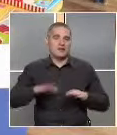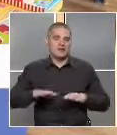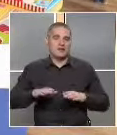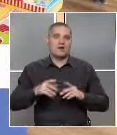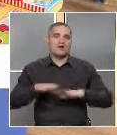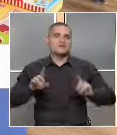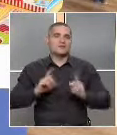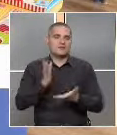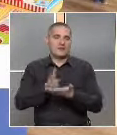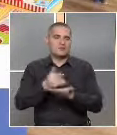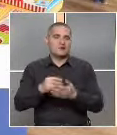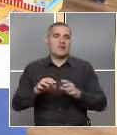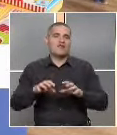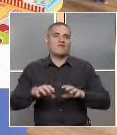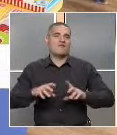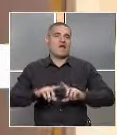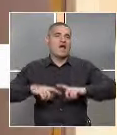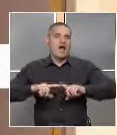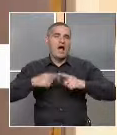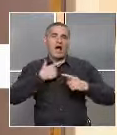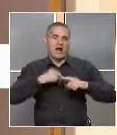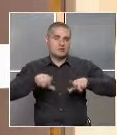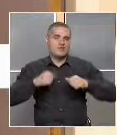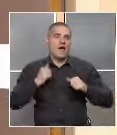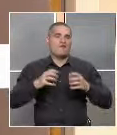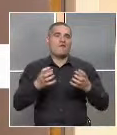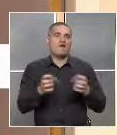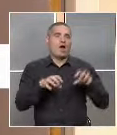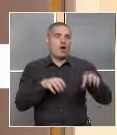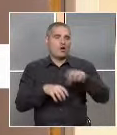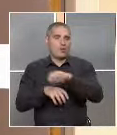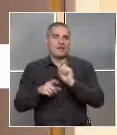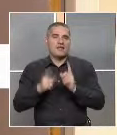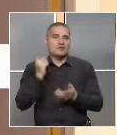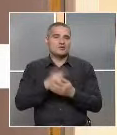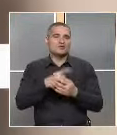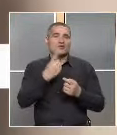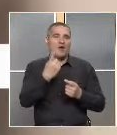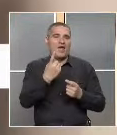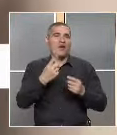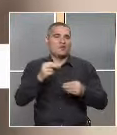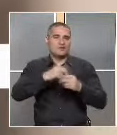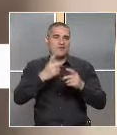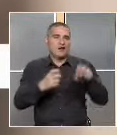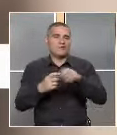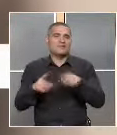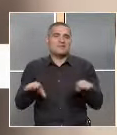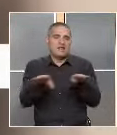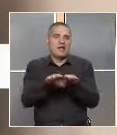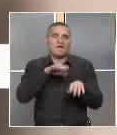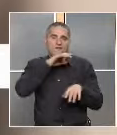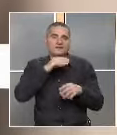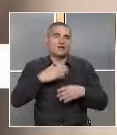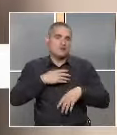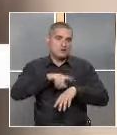Децата не са разпределени в класове, а в групи, като не е задължително участниците в една група да са на еднаква възраст. Има часове,